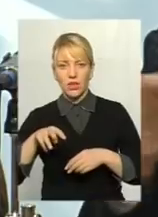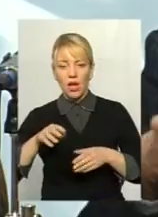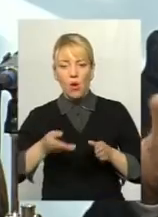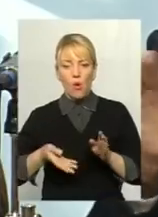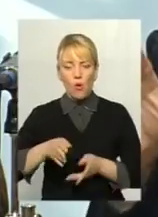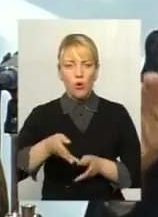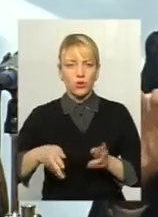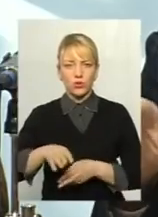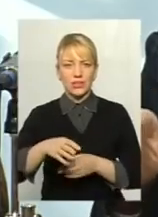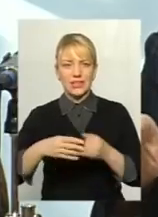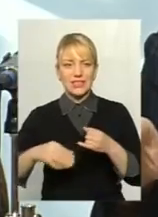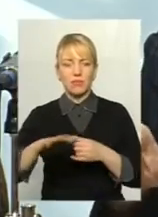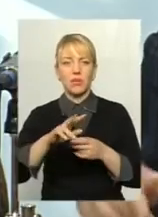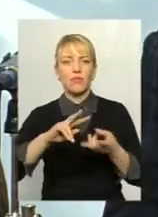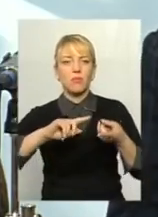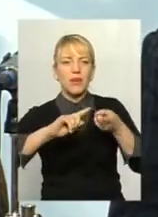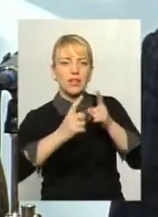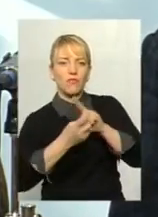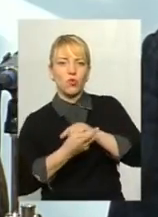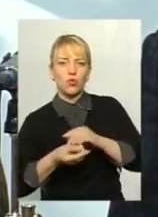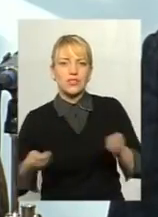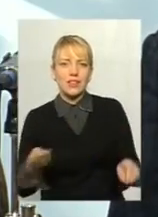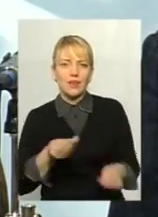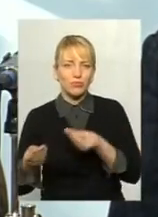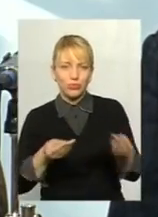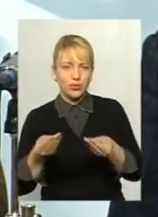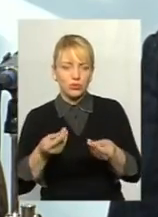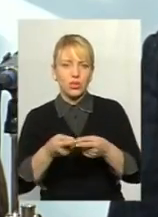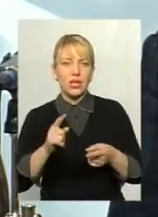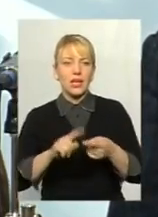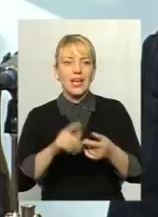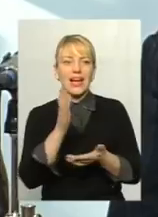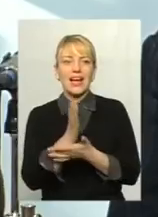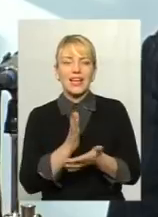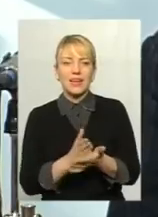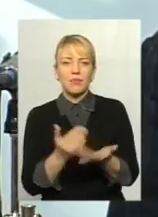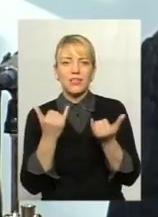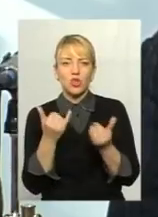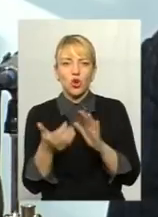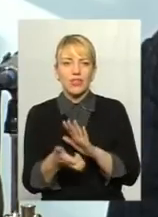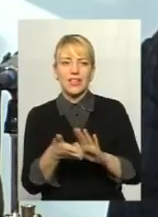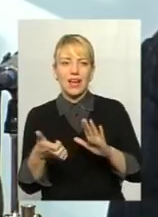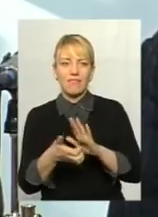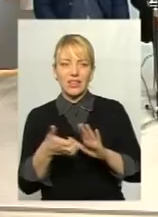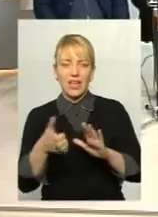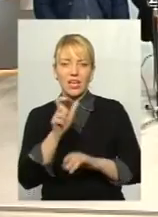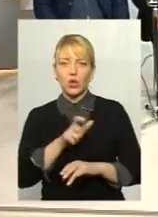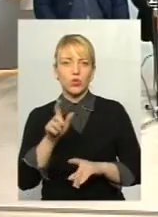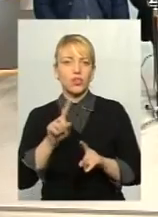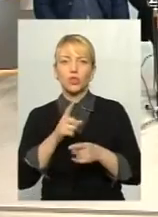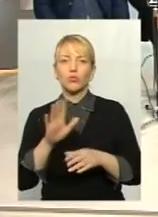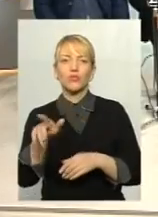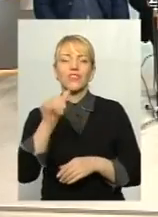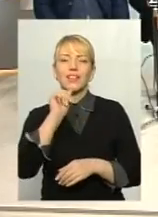він перетворюється в пустині. Тобто хліба сьогодні не хватає вже людей, не тому, що вони там